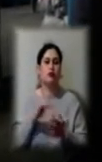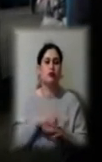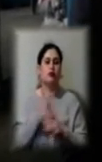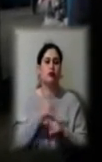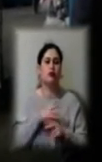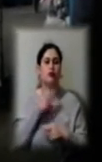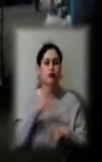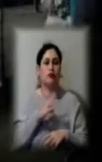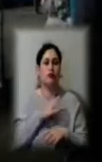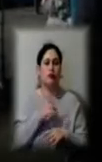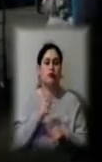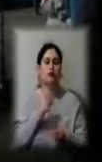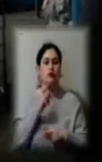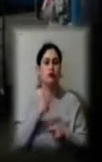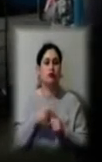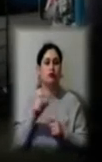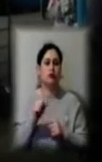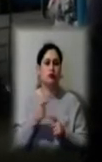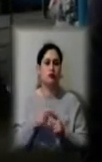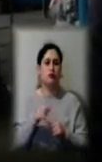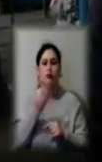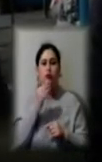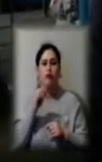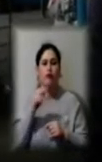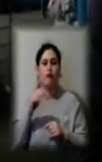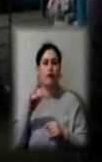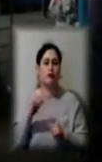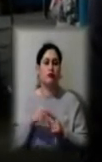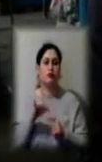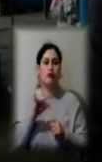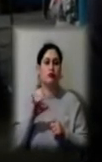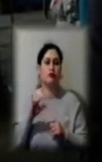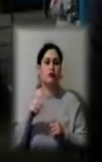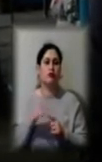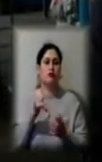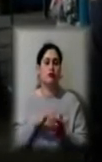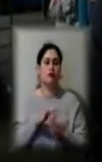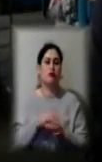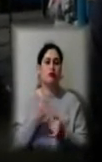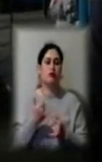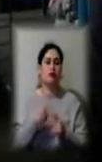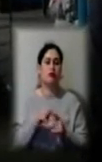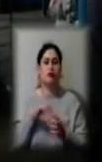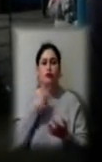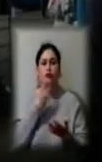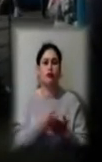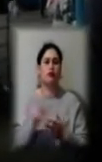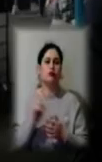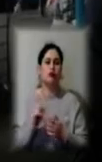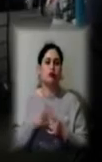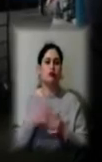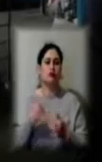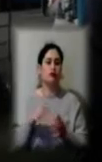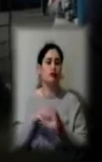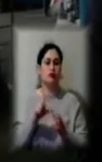на овочевих розділах. Це на розсаді по центральному ринку. На сьогодні ми побачили, що вжиті певні заходи